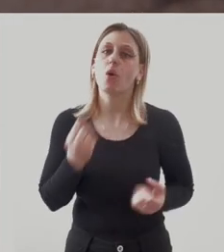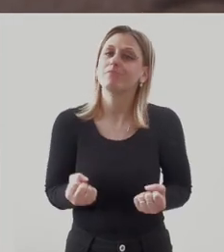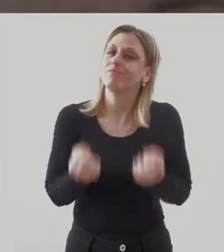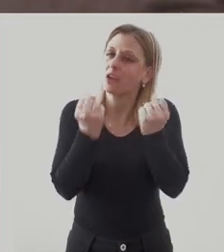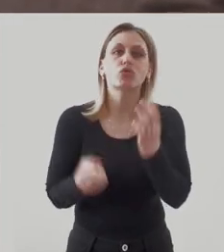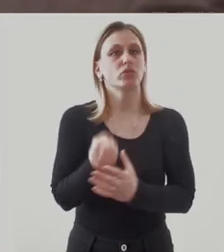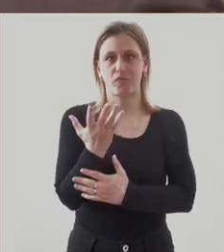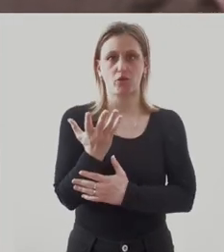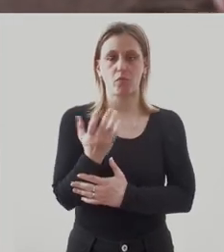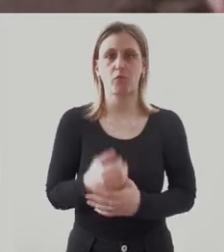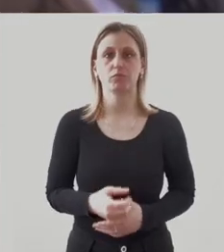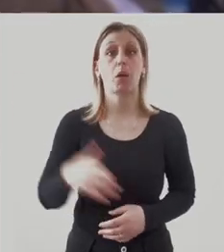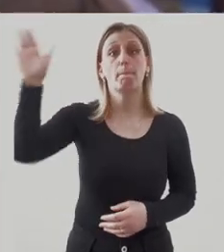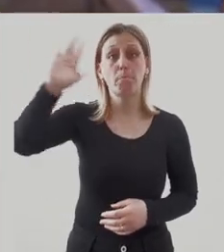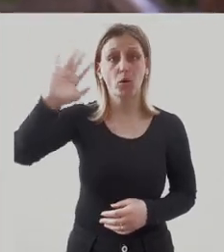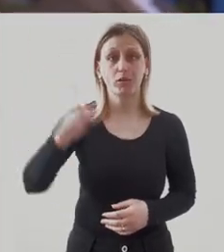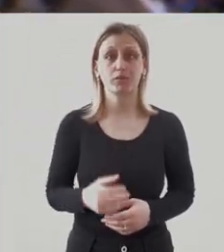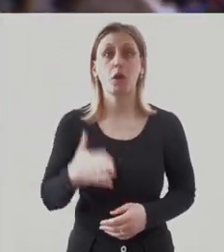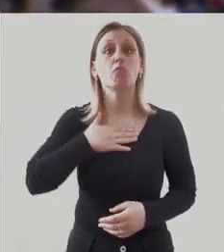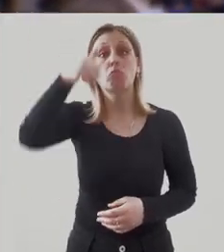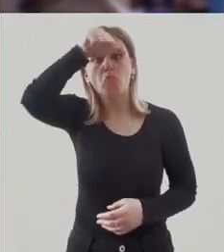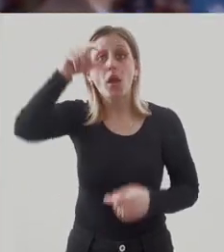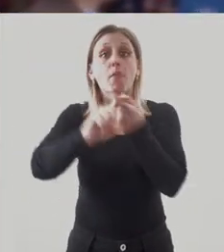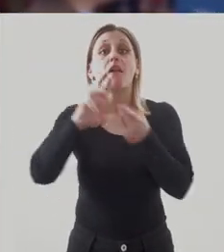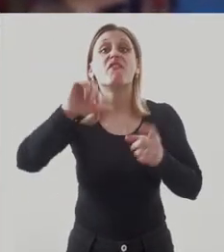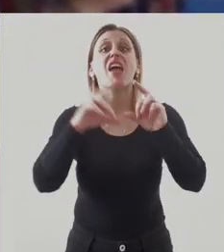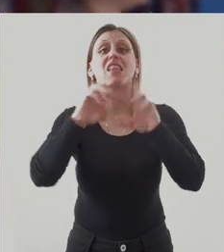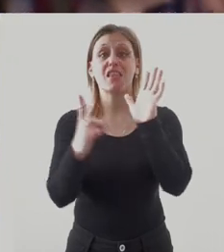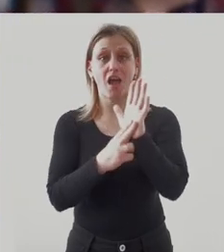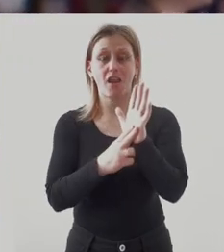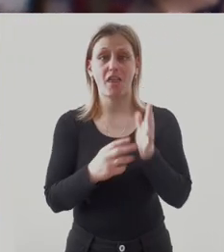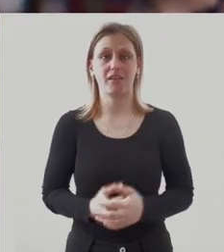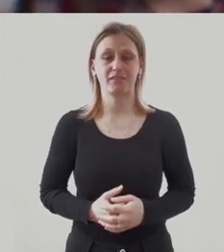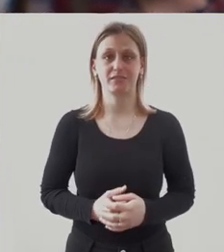koje vrlo teško ostvarujemo. Bog, moje ime.